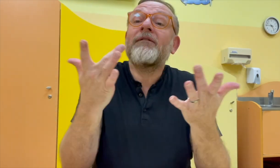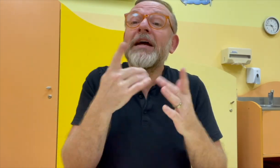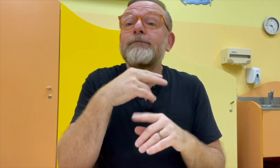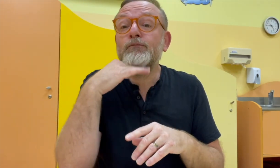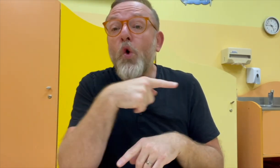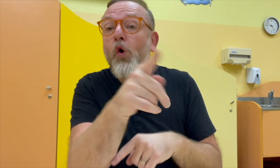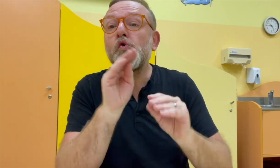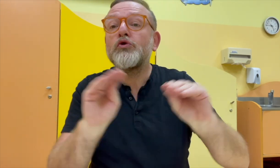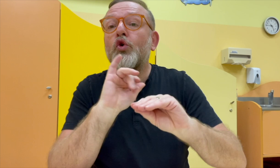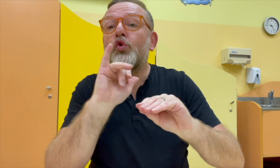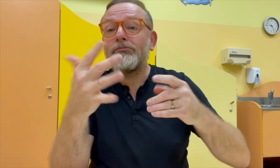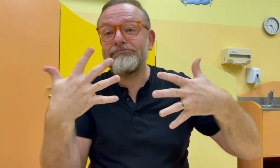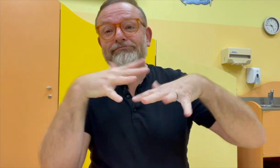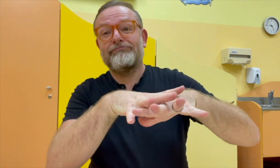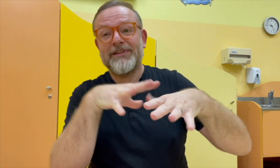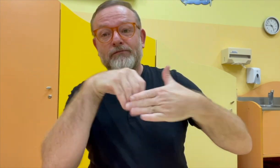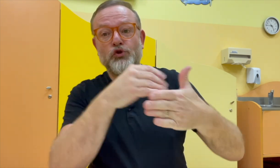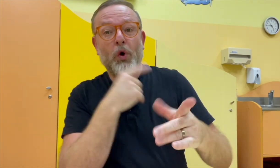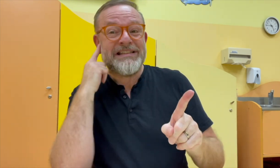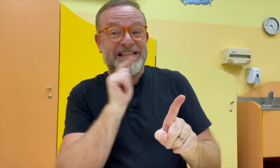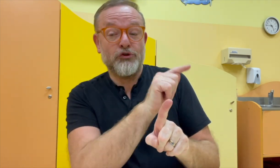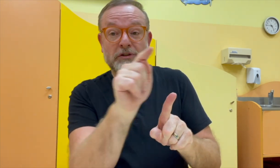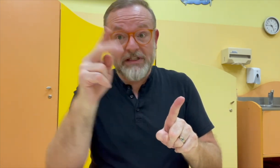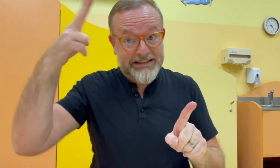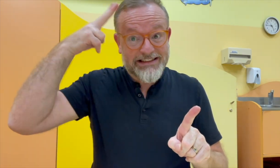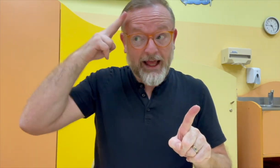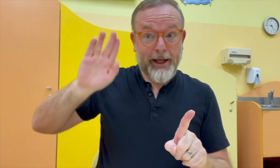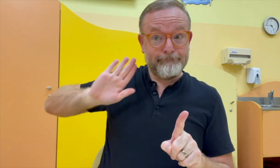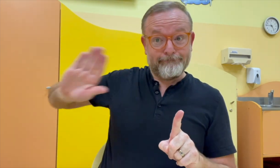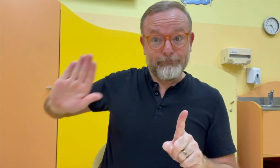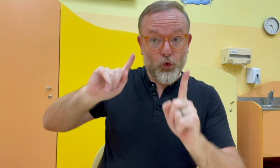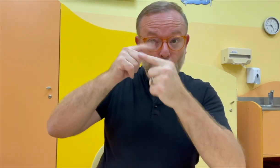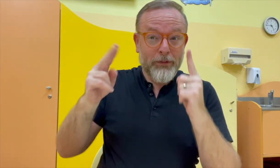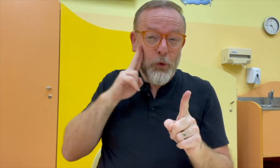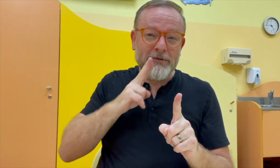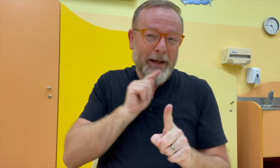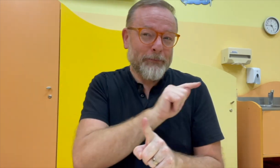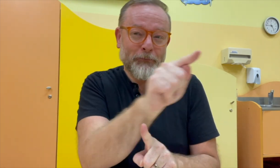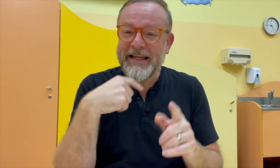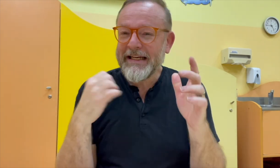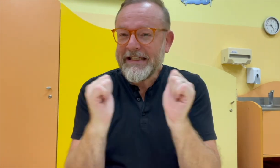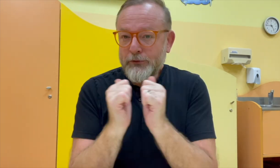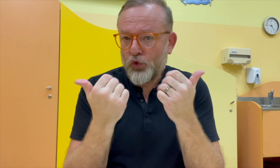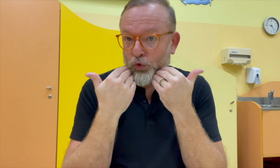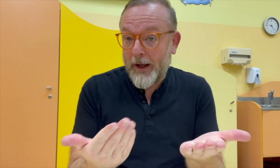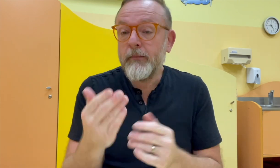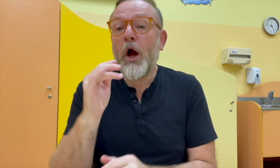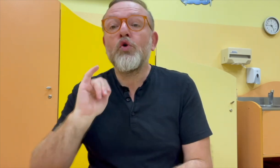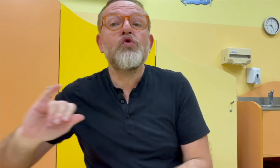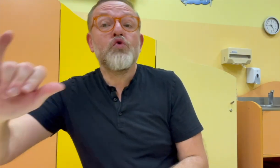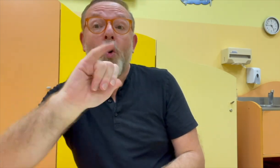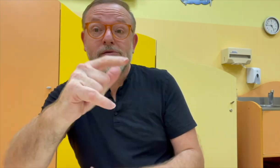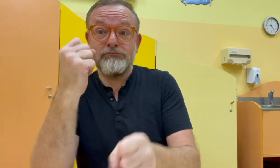slyšící kultura a neslyšící kultura jsou odlišné. Nevím, jestli tady jsou pedagogové z integrace nebo